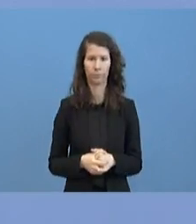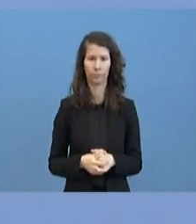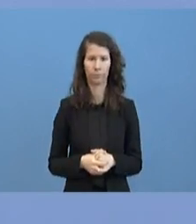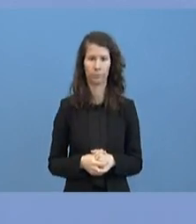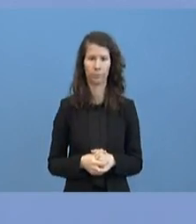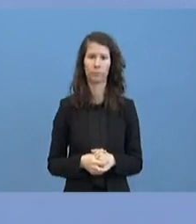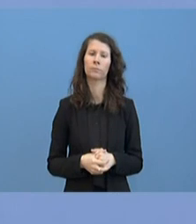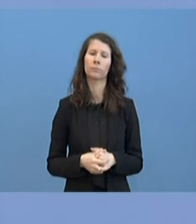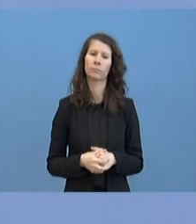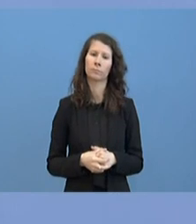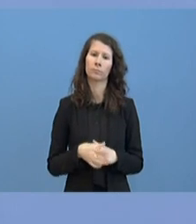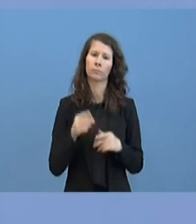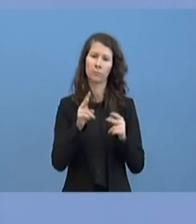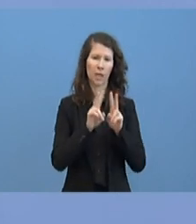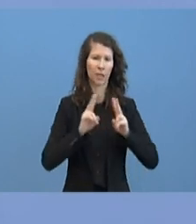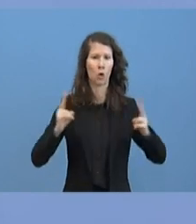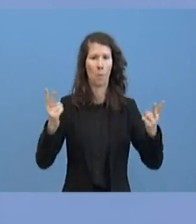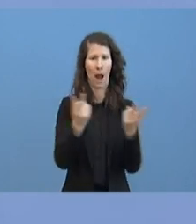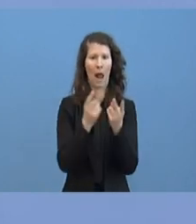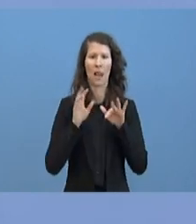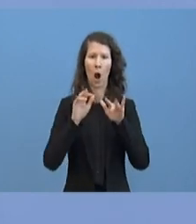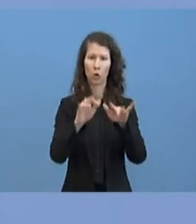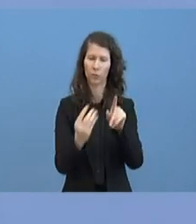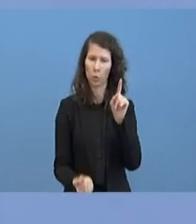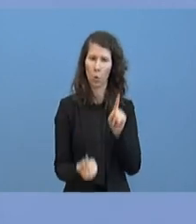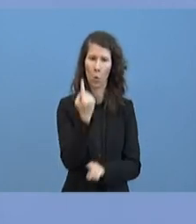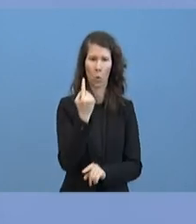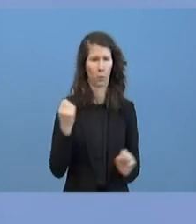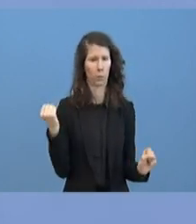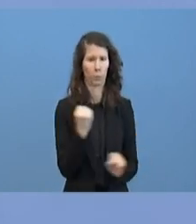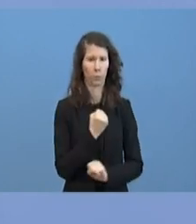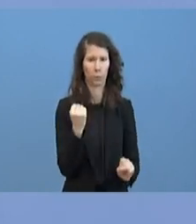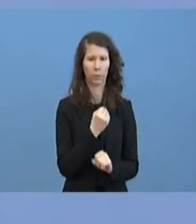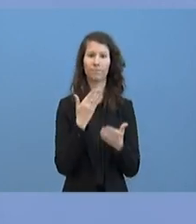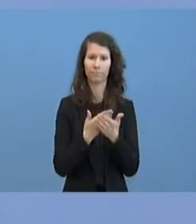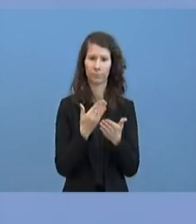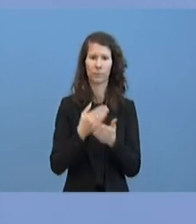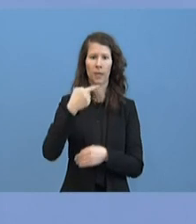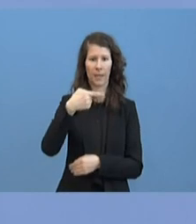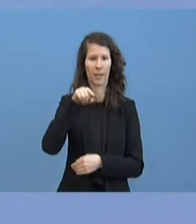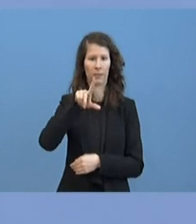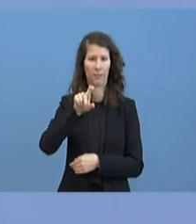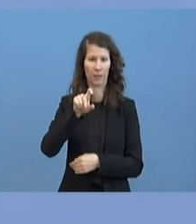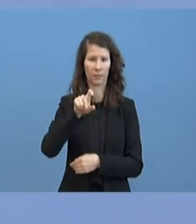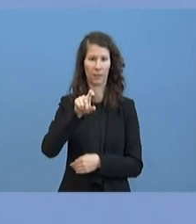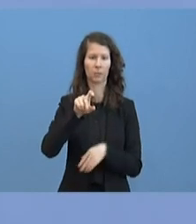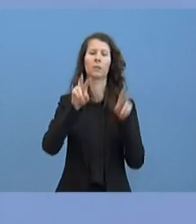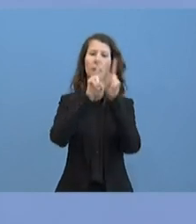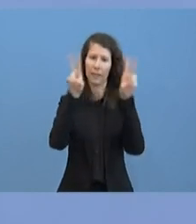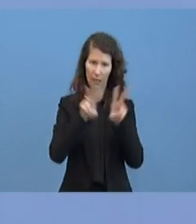angesichts der enormen globalen Auswirkungen, dass die G20 sich auch wirklich dazu international